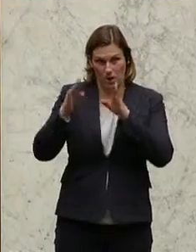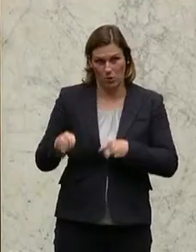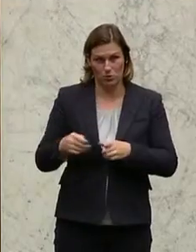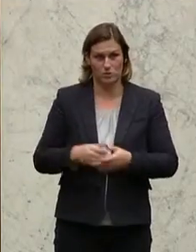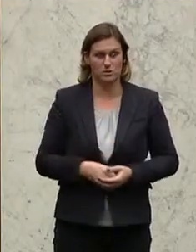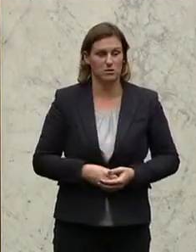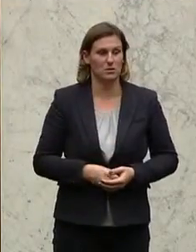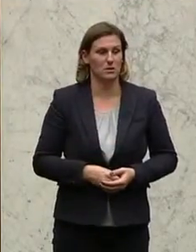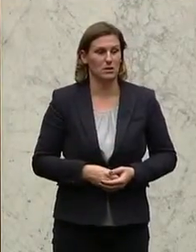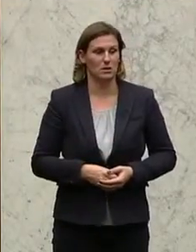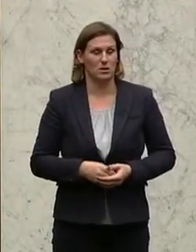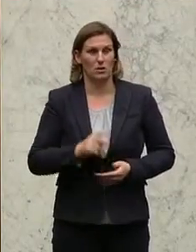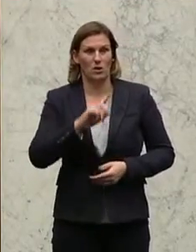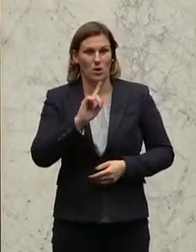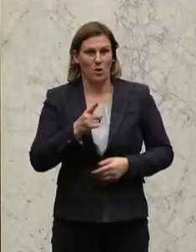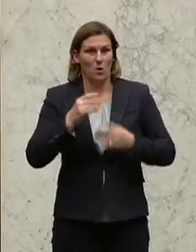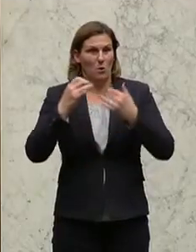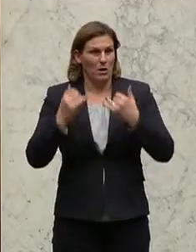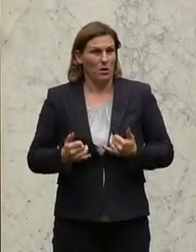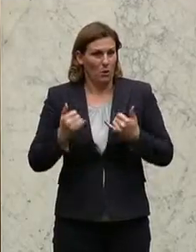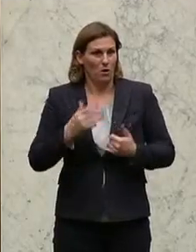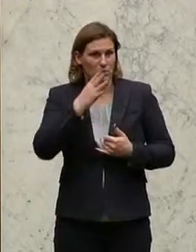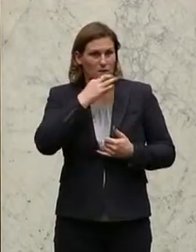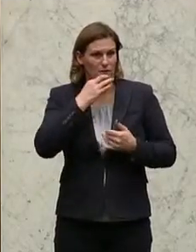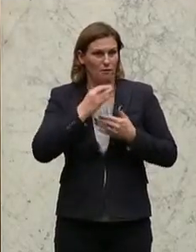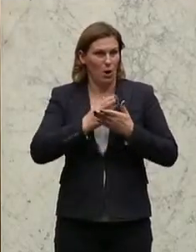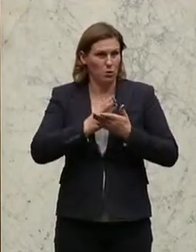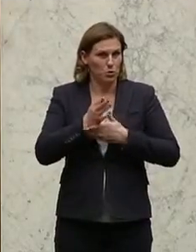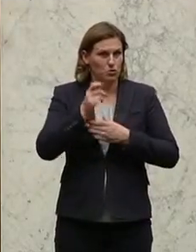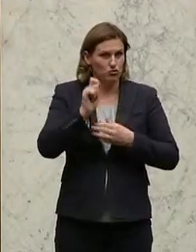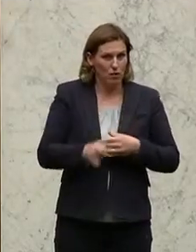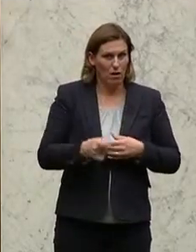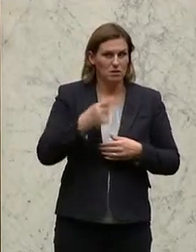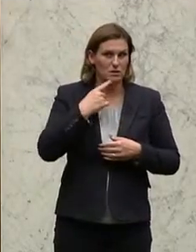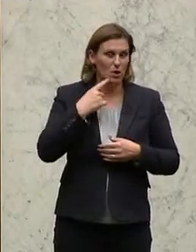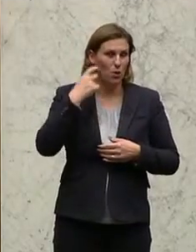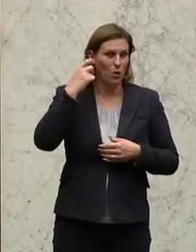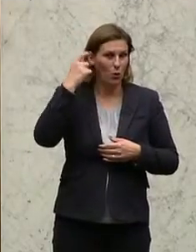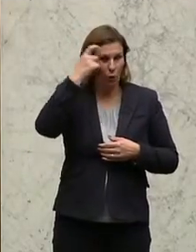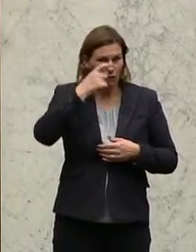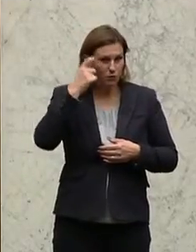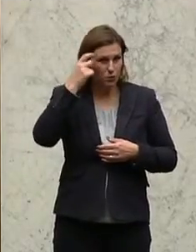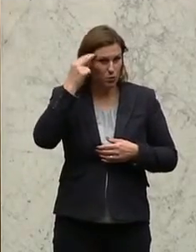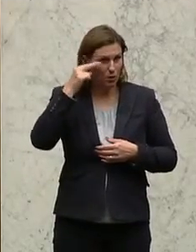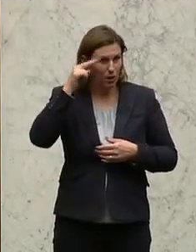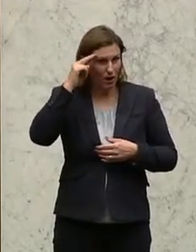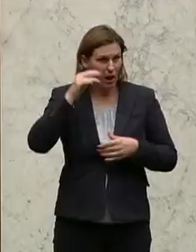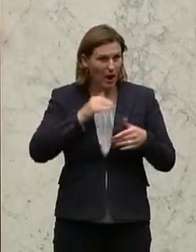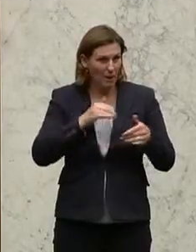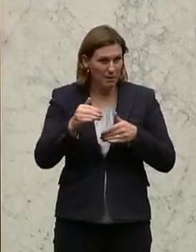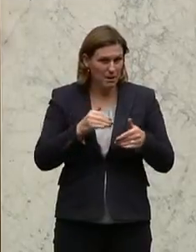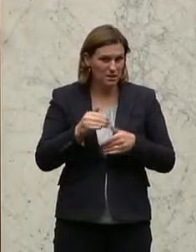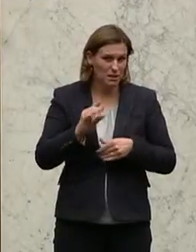Und wenn heute die Frau Durchschlag sagt, sie hat die Hoffnung in den Herrn Minister, trotz da solche